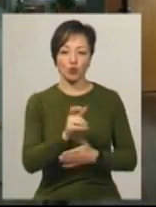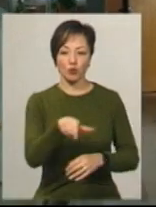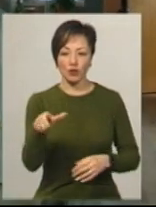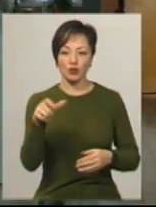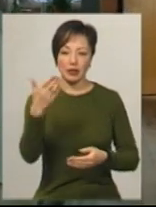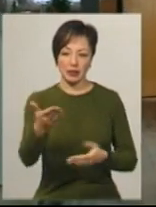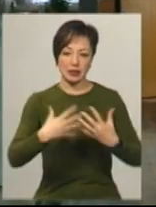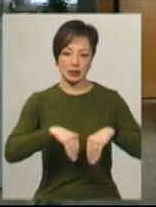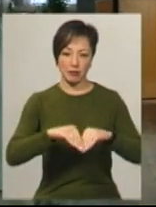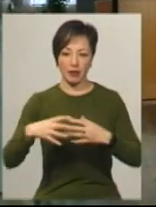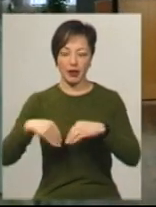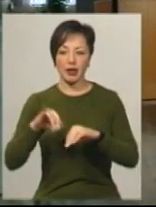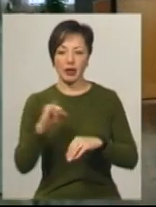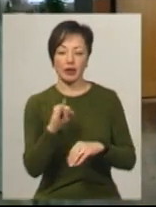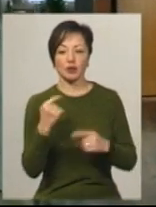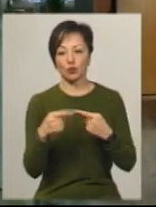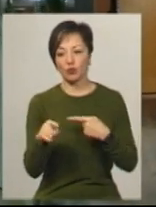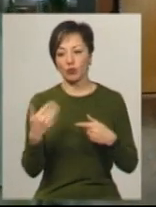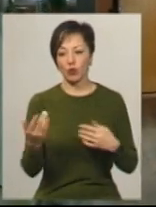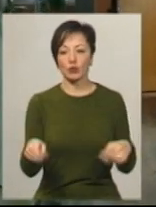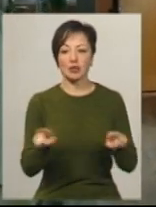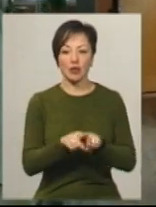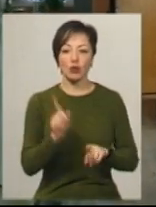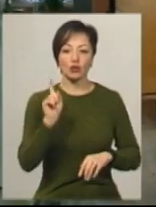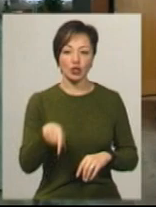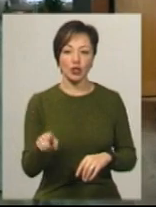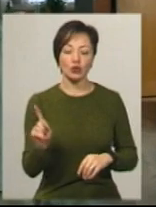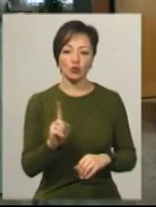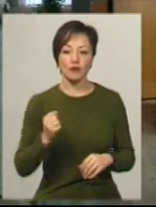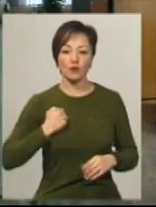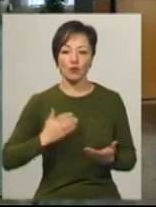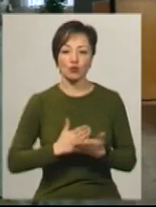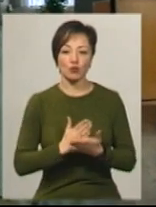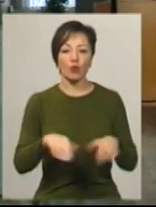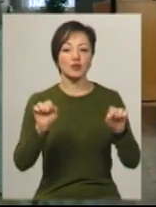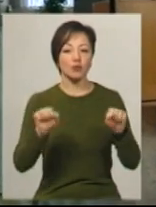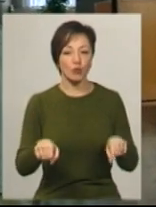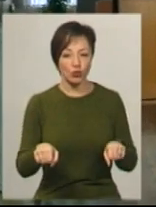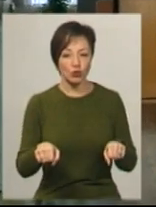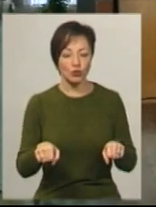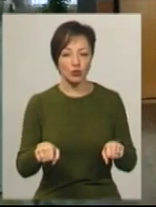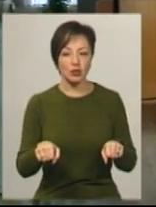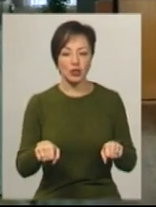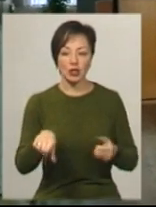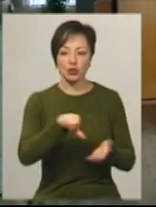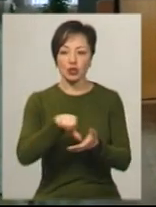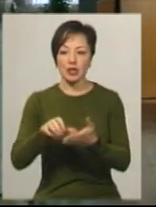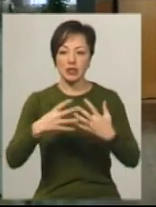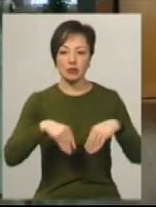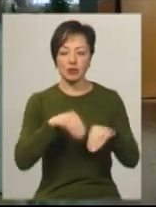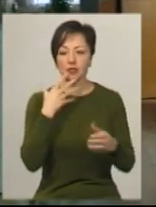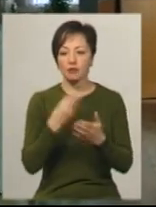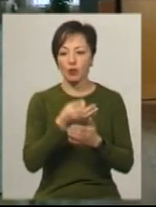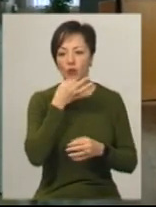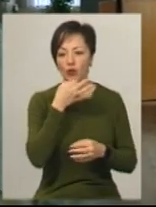та членів їх сімей. І з другого боку, це також те, що військовослужбовці можуть, і члени сім'ї, за своїм